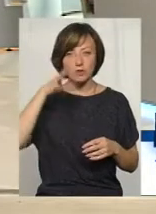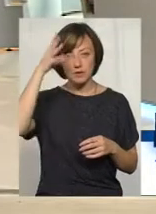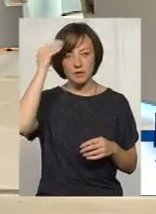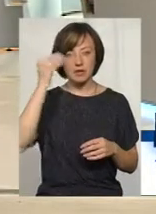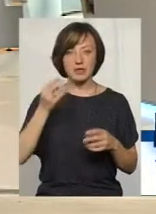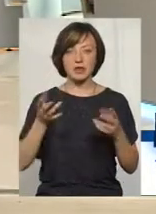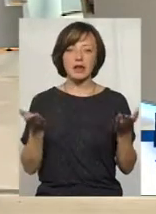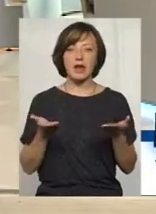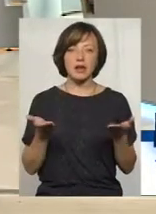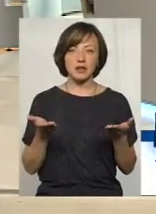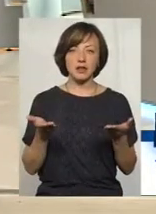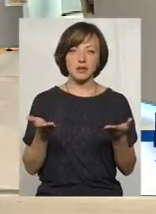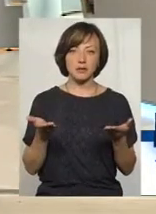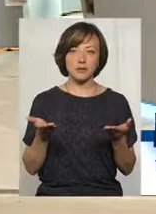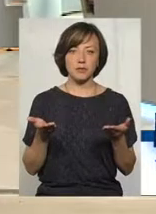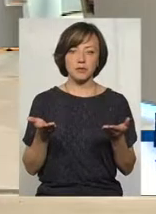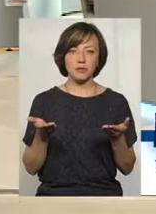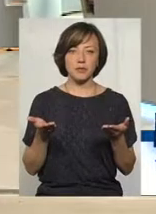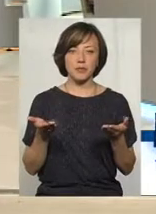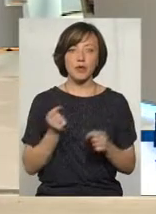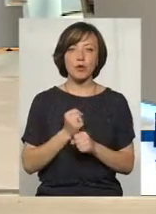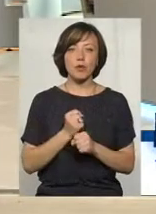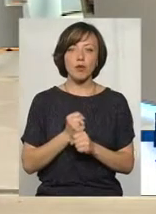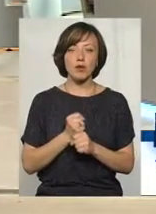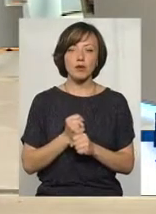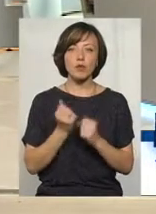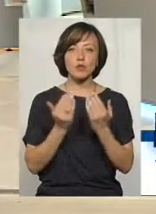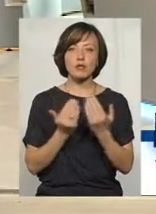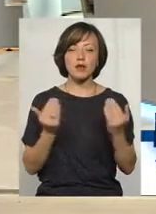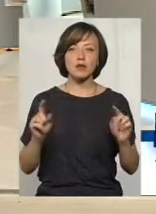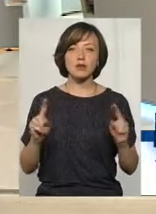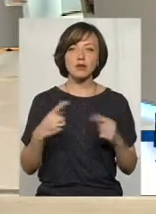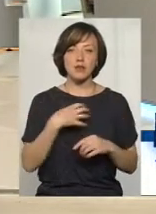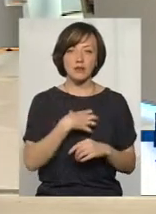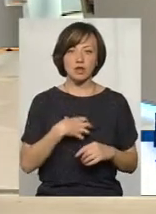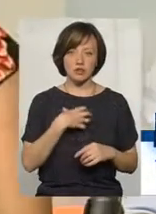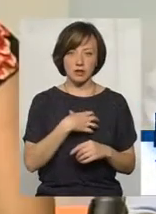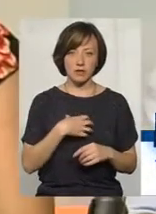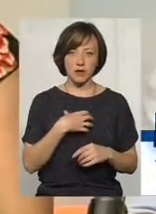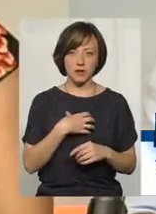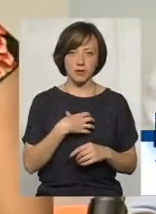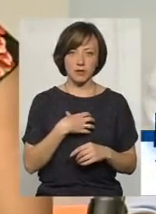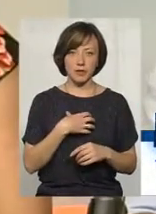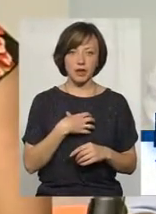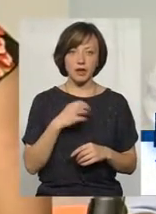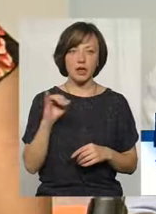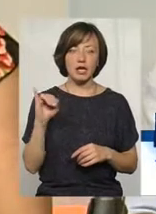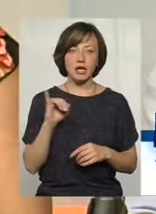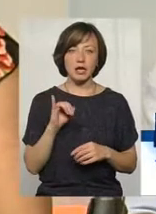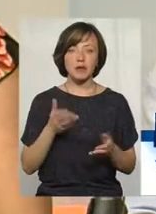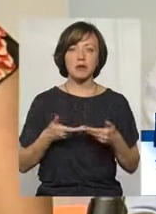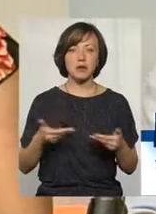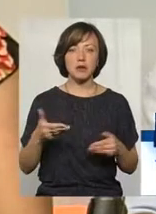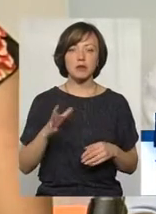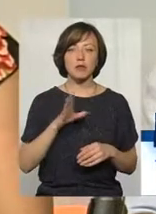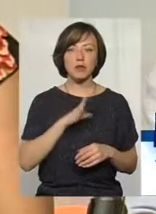який в роботі музейні і надзвичайно важливий. І ми були